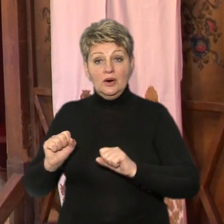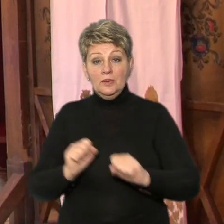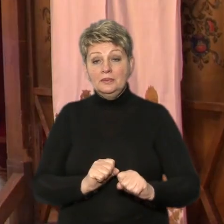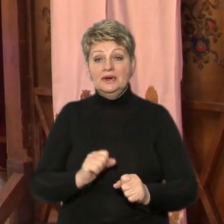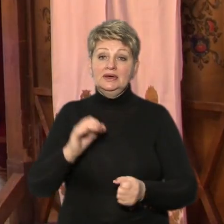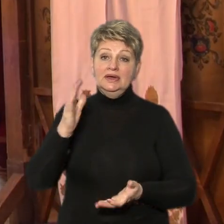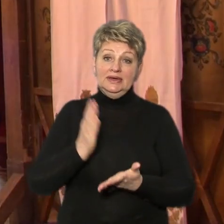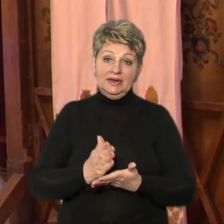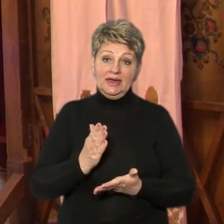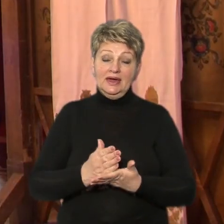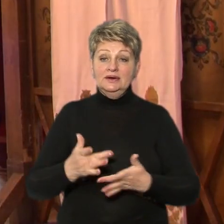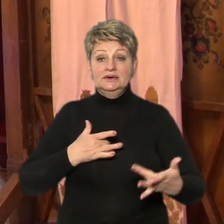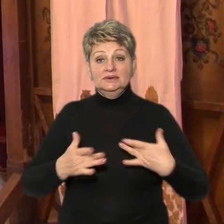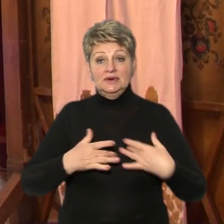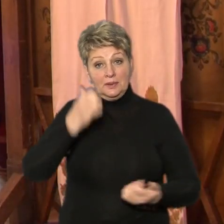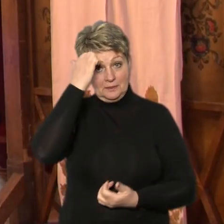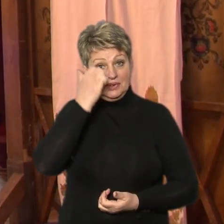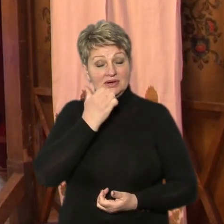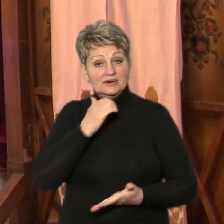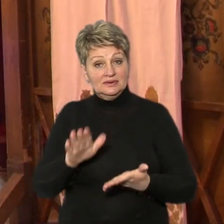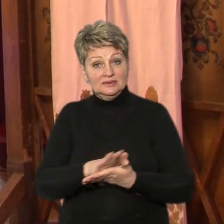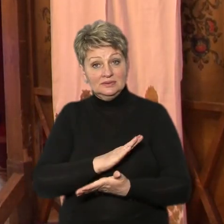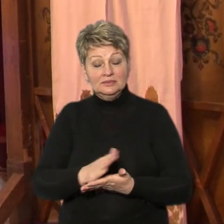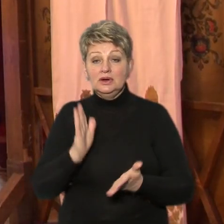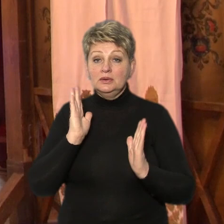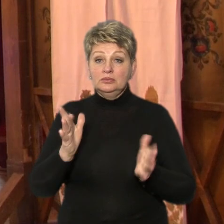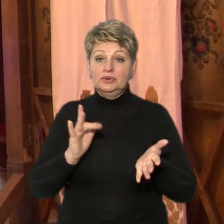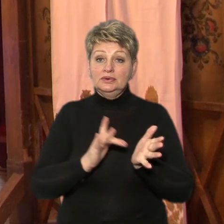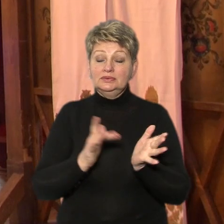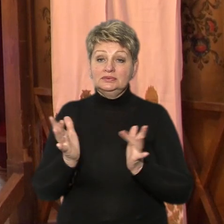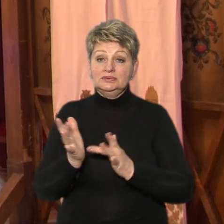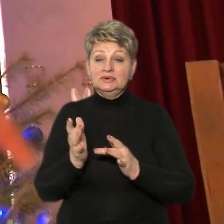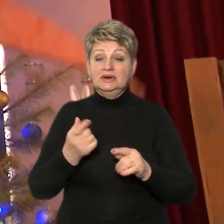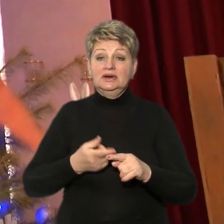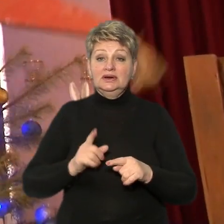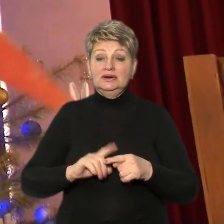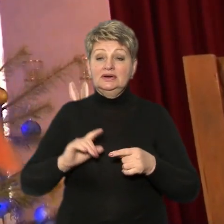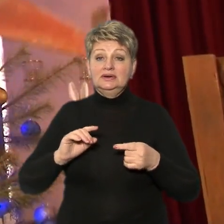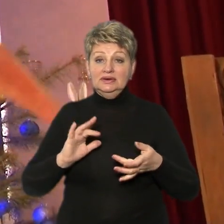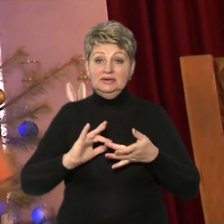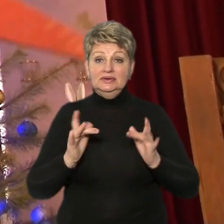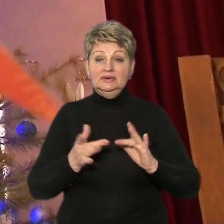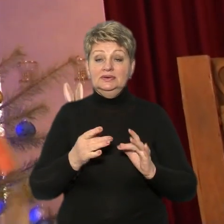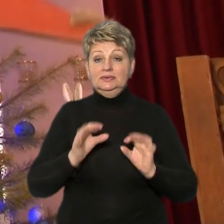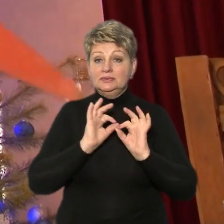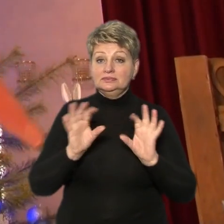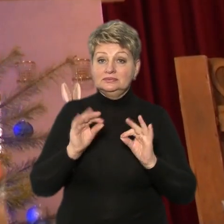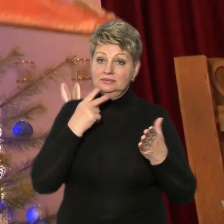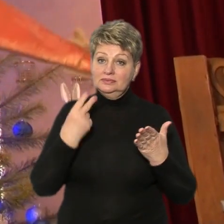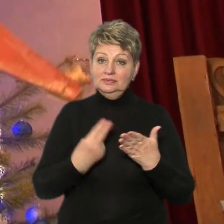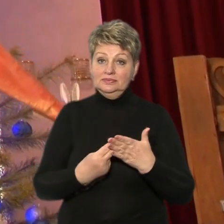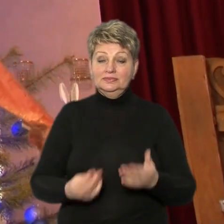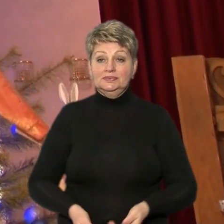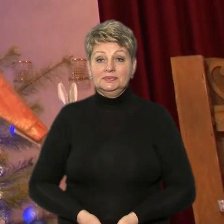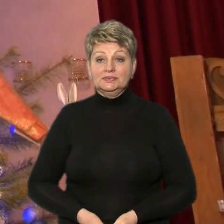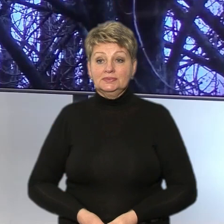благодійним. Також планується онлайн-трансляція, де люди віртуально можуть задонатити. Наталія Черкашенка, Томас Горозія, Суспільне